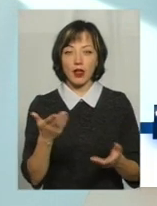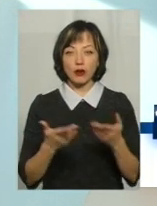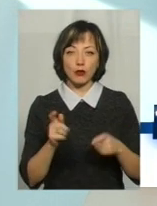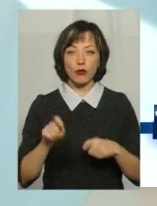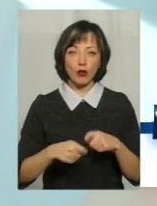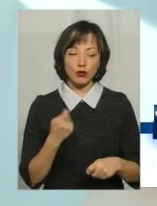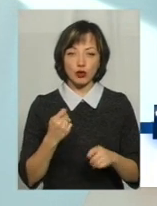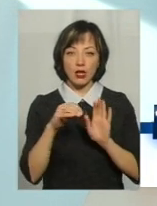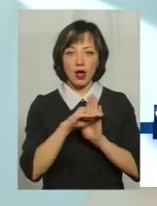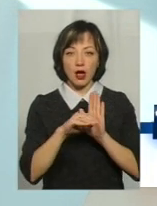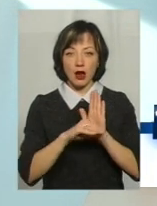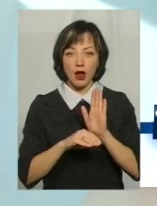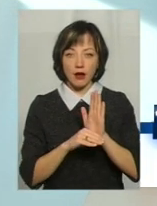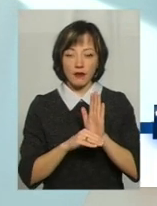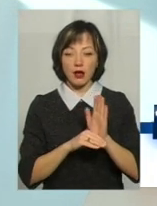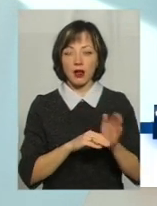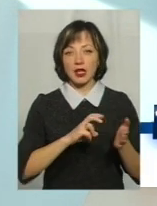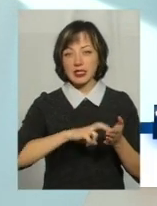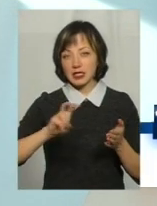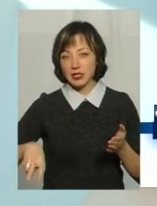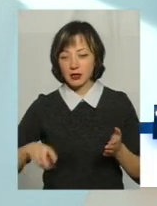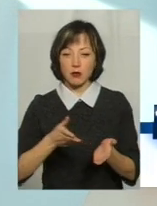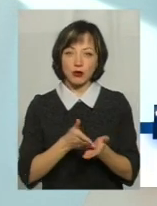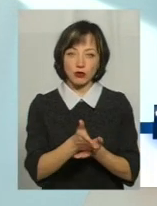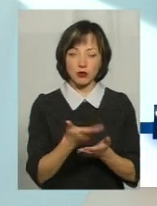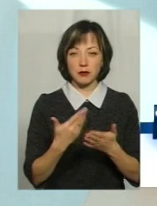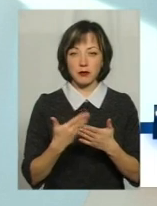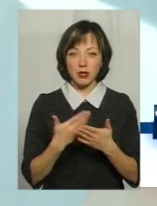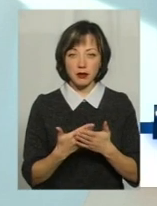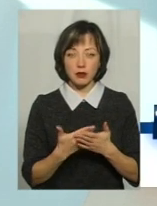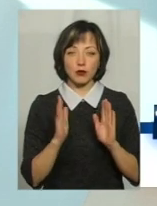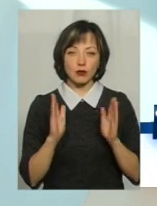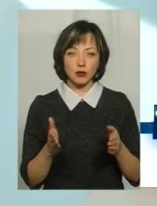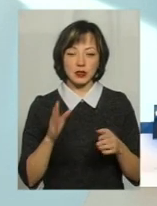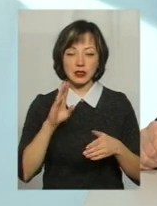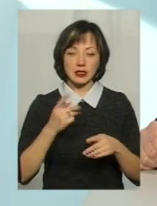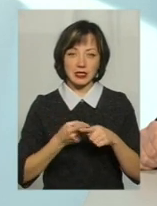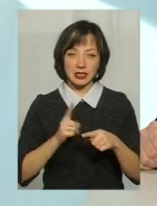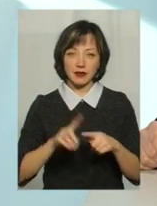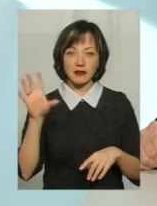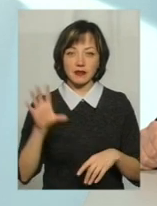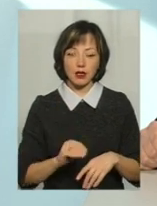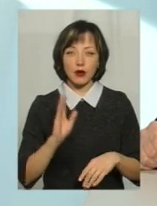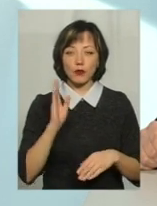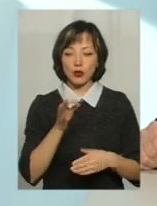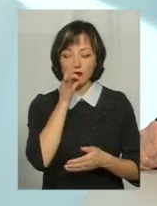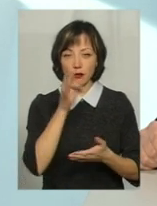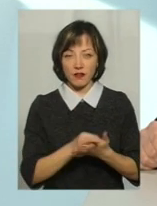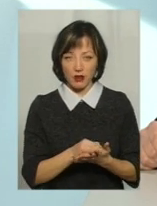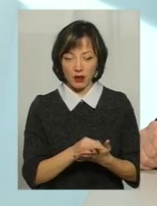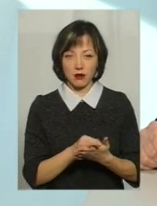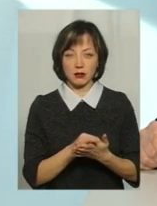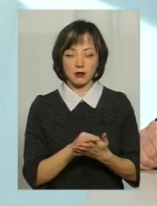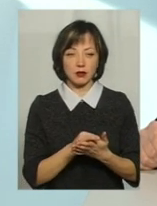порушення графіків, з'їзду з маршрутів, недоїзду, переїзду і так далі. За це все буде відповідальність.